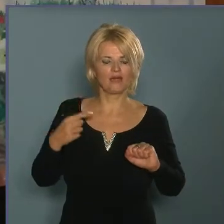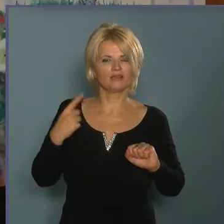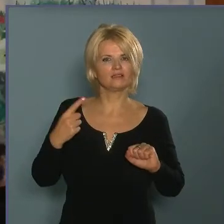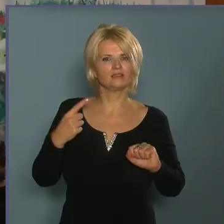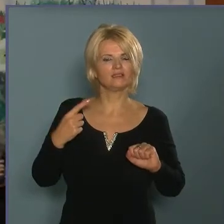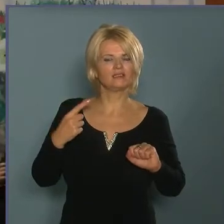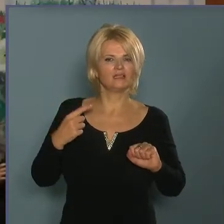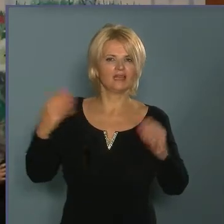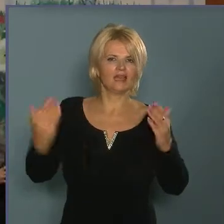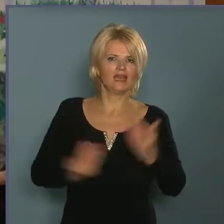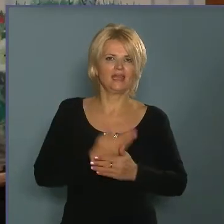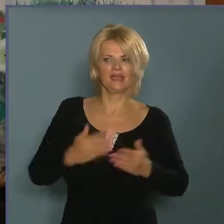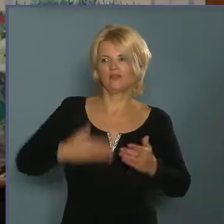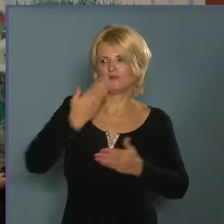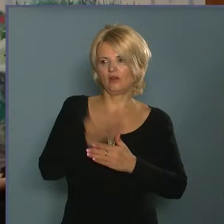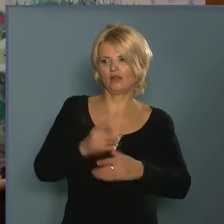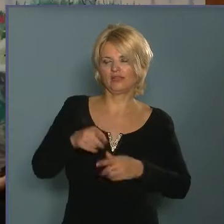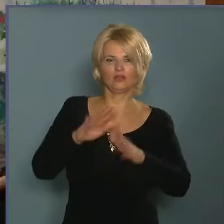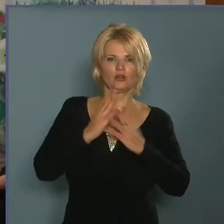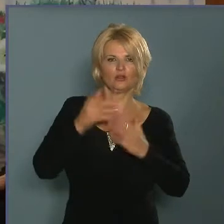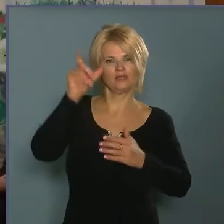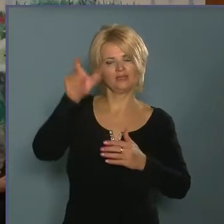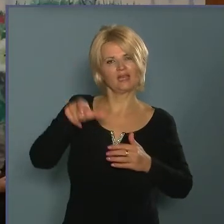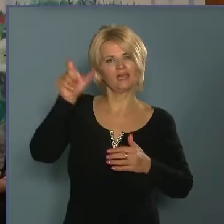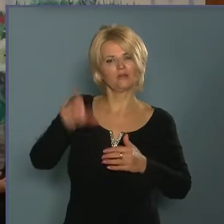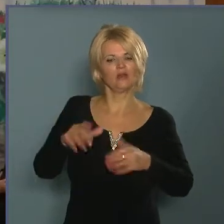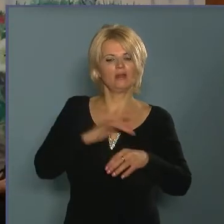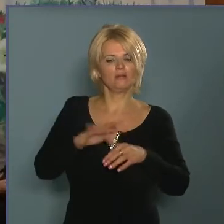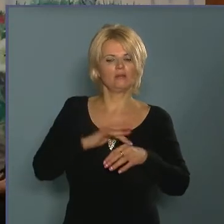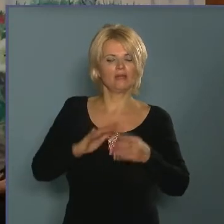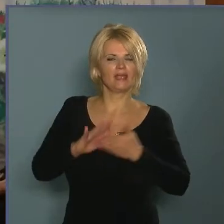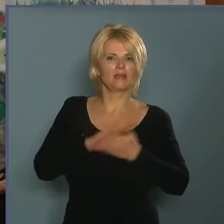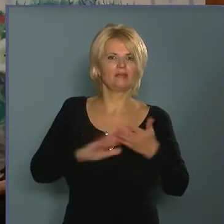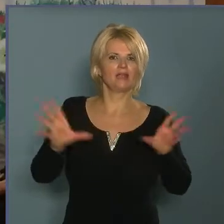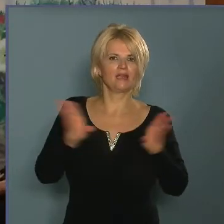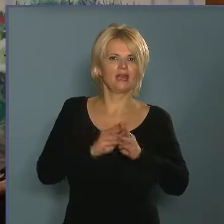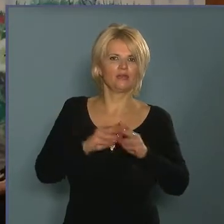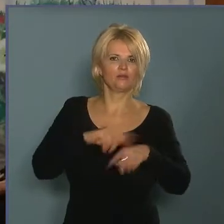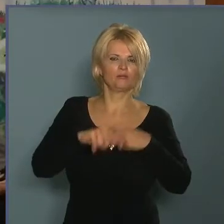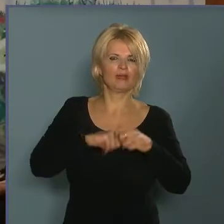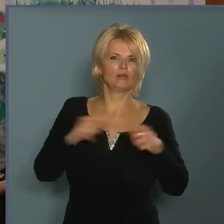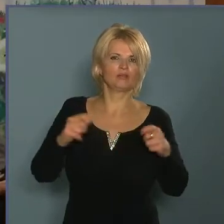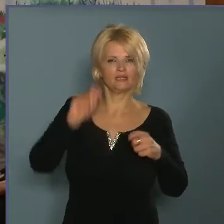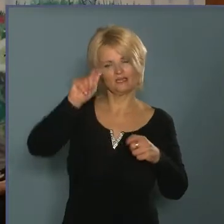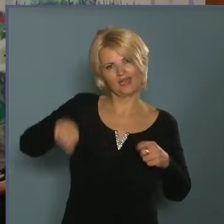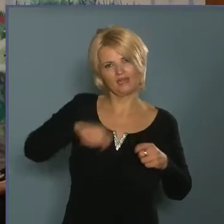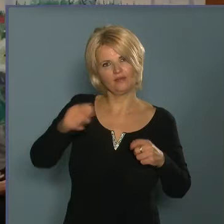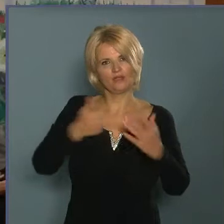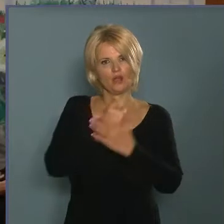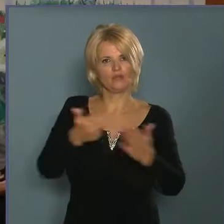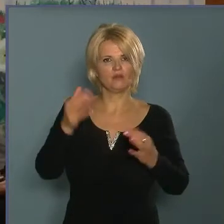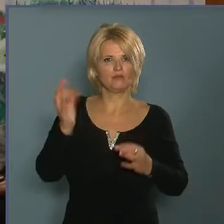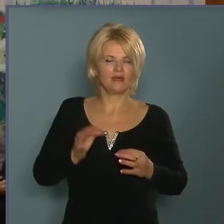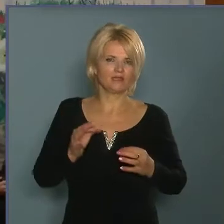alternatívaként felajánljuk, hogy itt a könyvtárban próbálják ki azt, hogy milyen lehet vajon együtt megoldani egy rejtvényt 60 perc alatt. Tehát mindenképpen arra